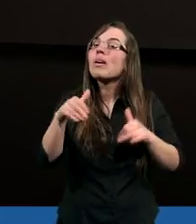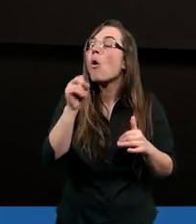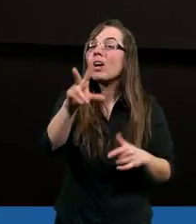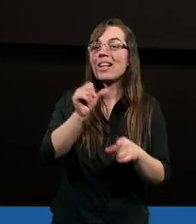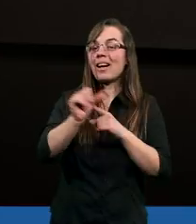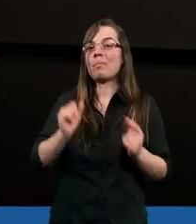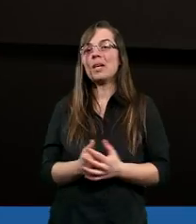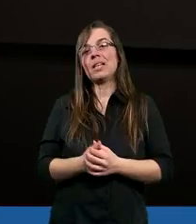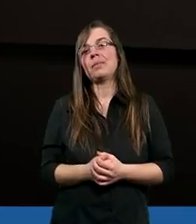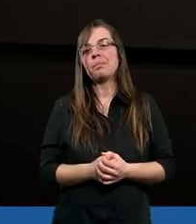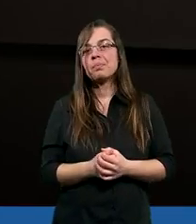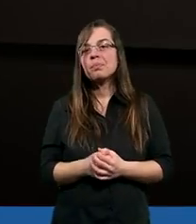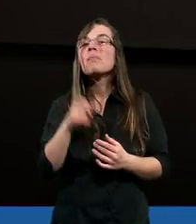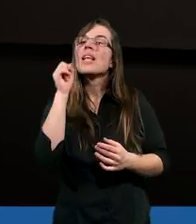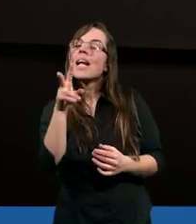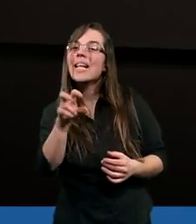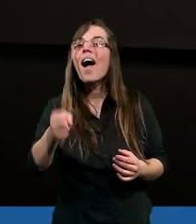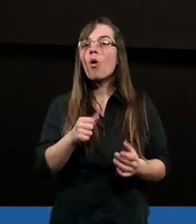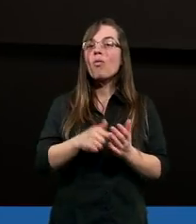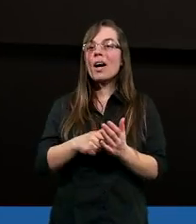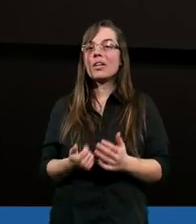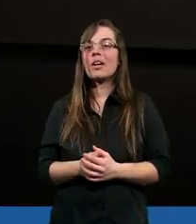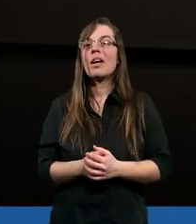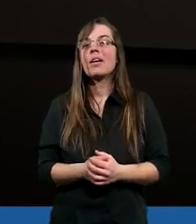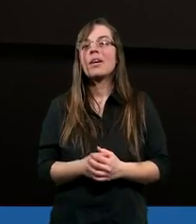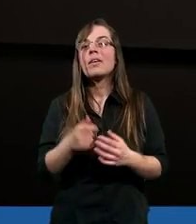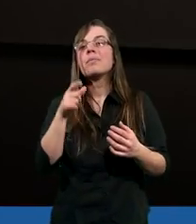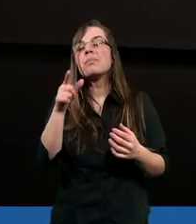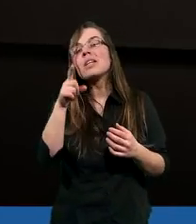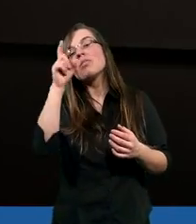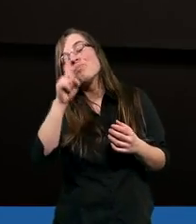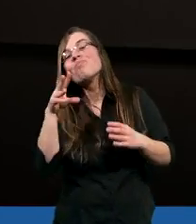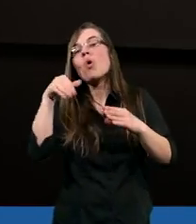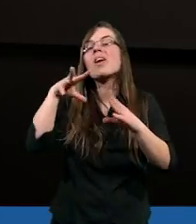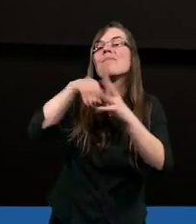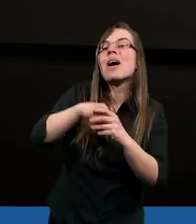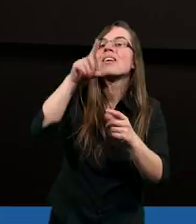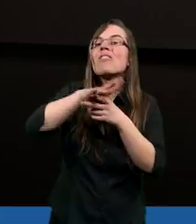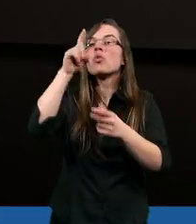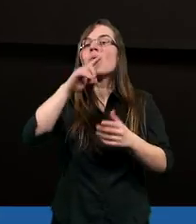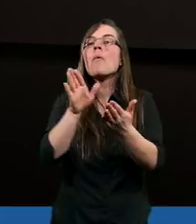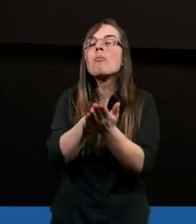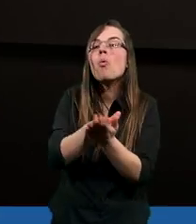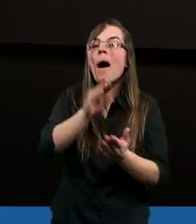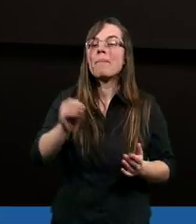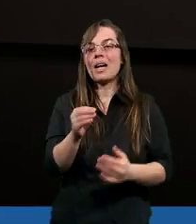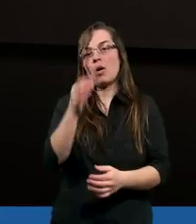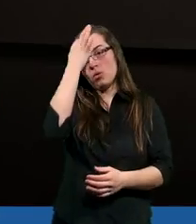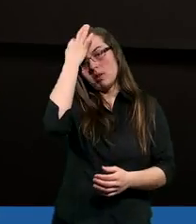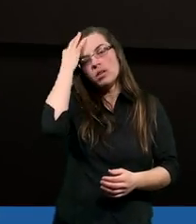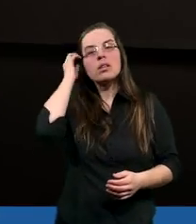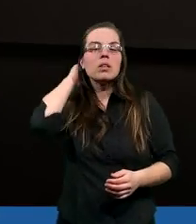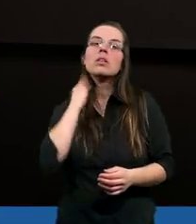aby w taką panikę nie wpaść, mamy zapewnienie, które